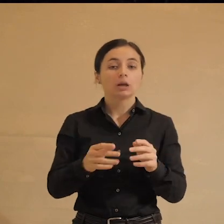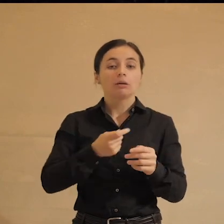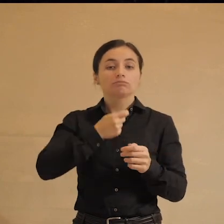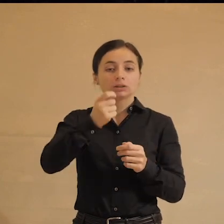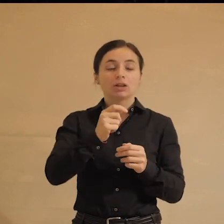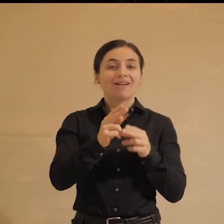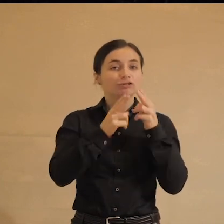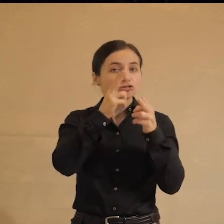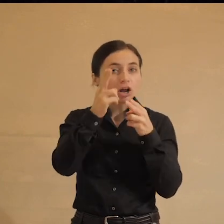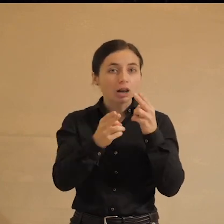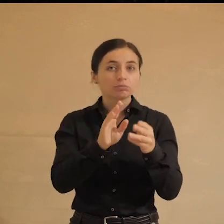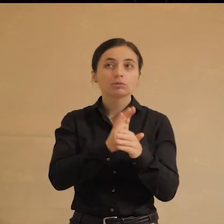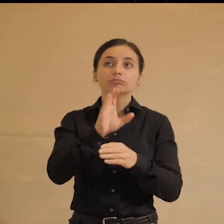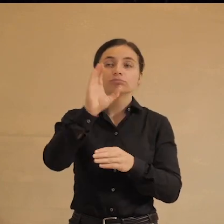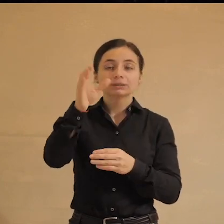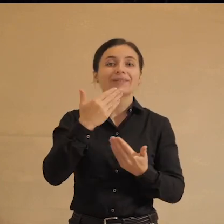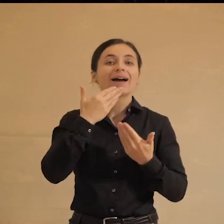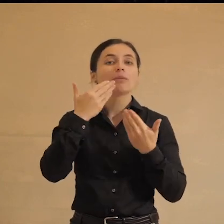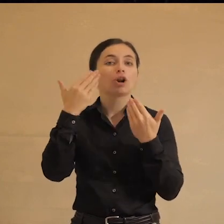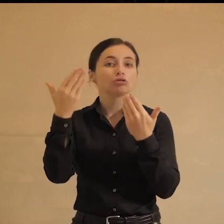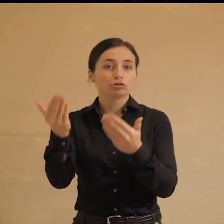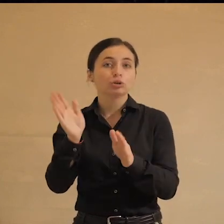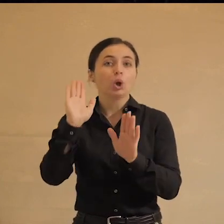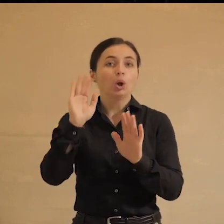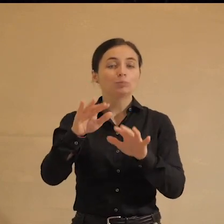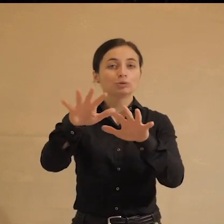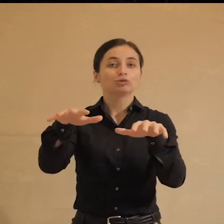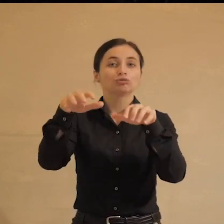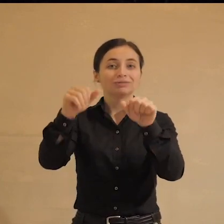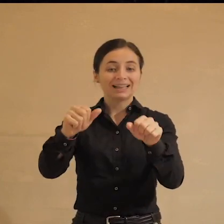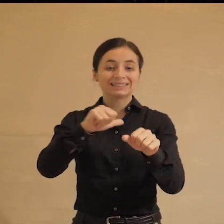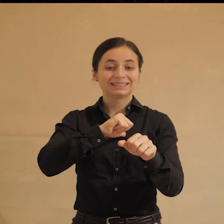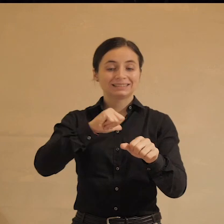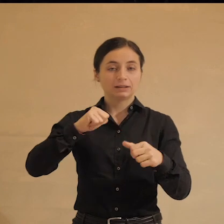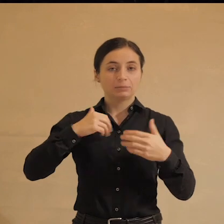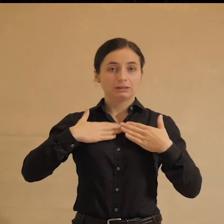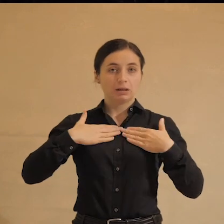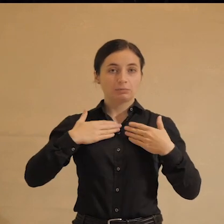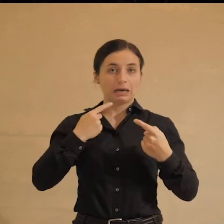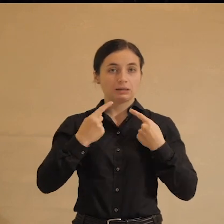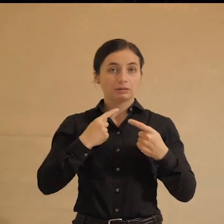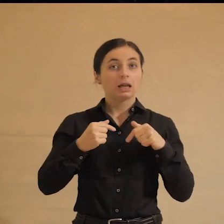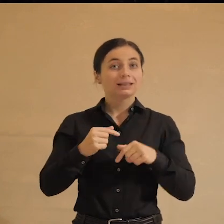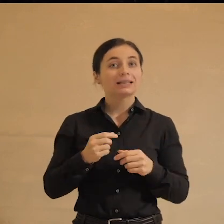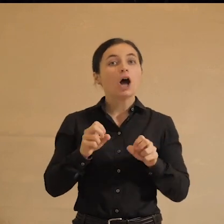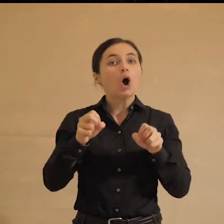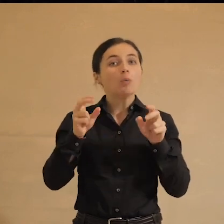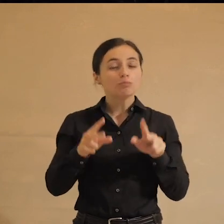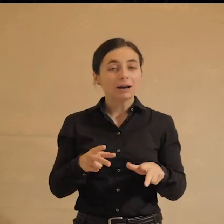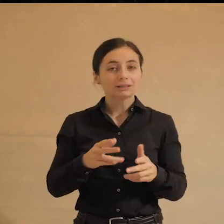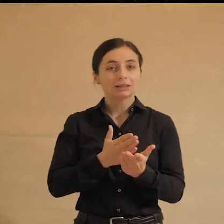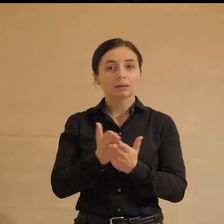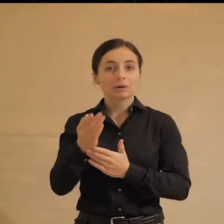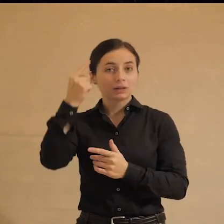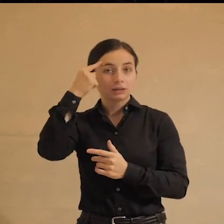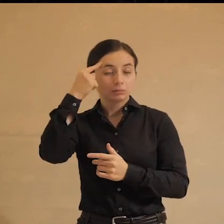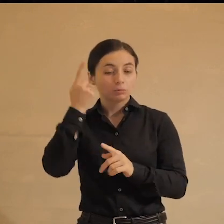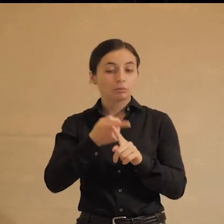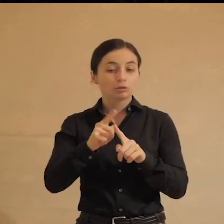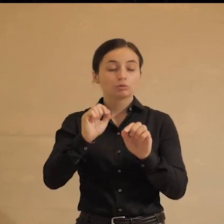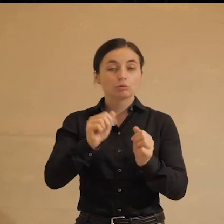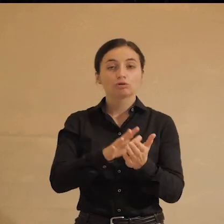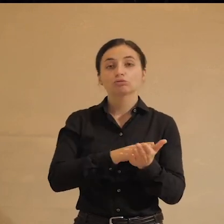жалобы, посылать обращения, и пусть власть с нами разговаривает. С одной стороны, это очень опасное направление мысли, потому что оно может